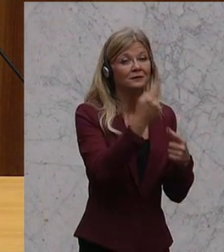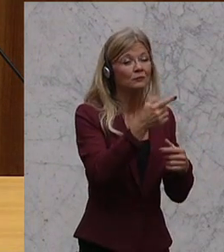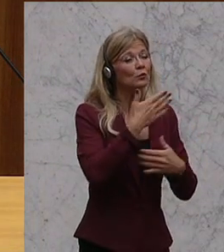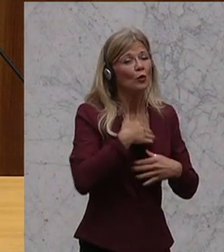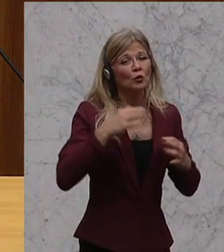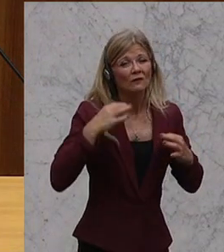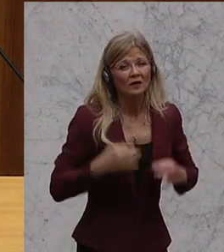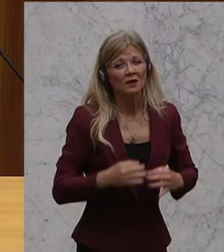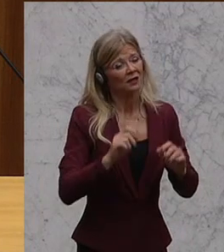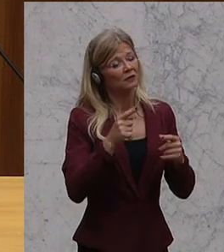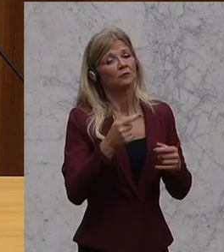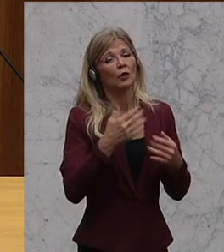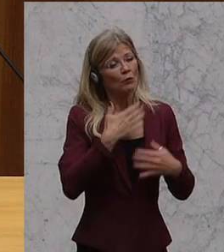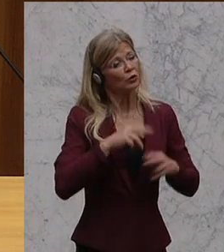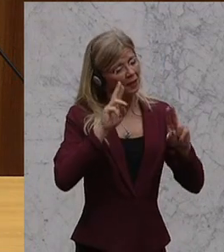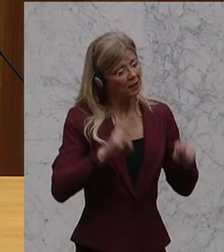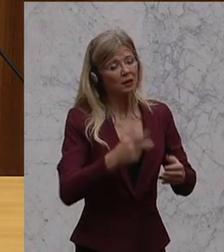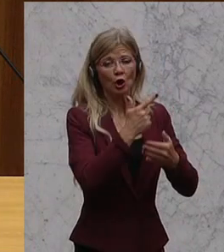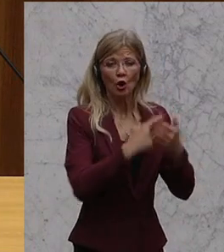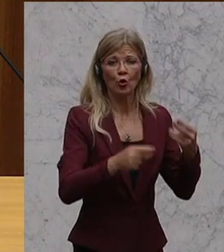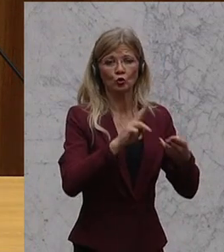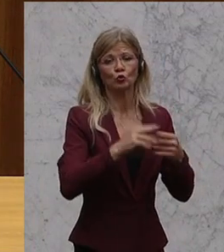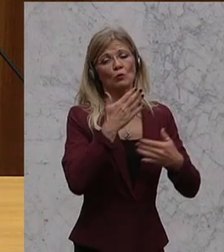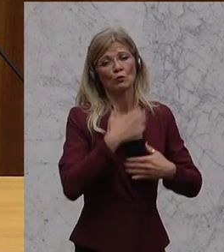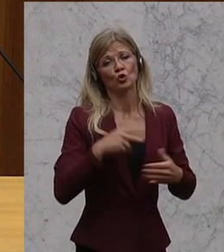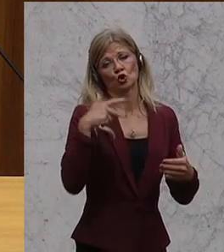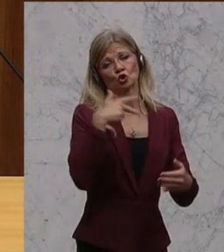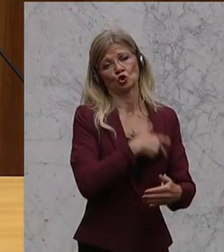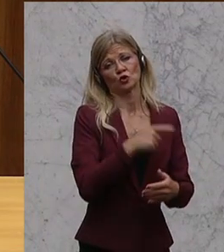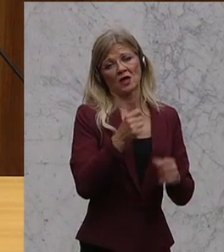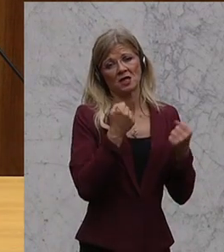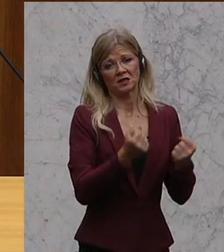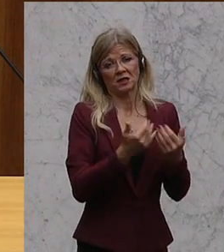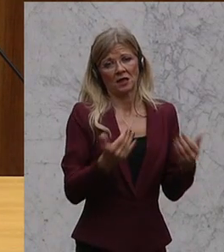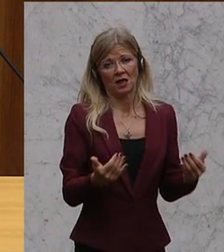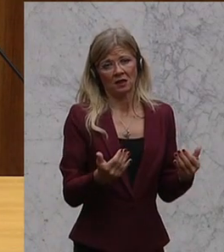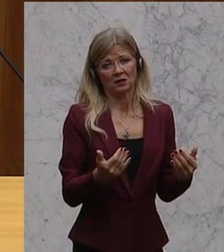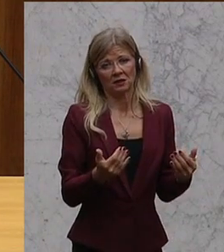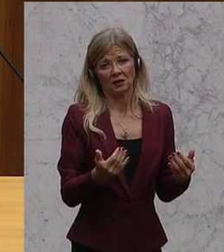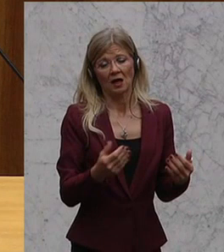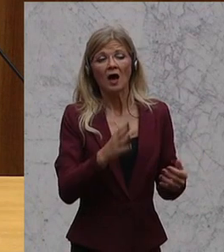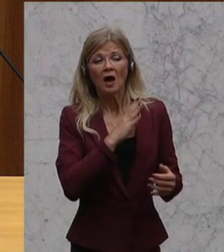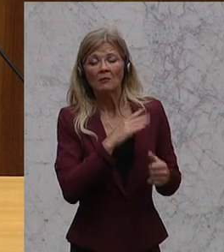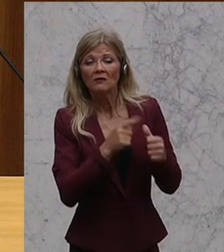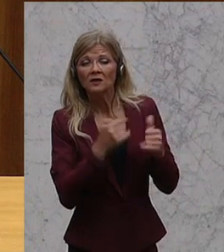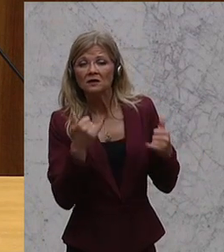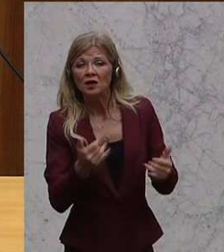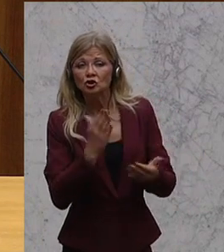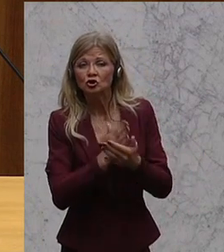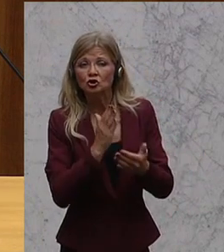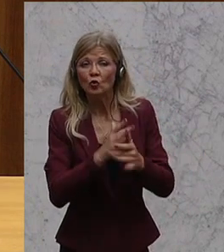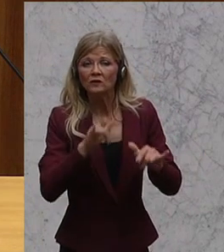um Arbeitsplätze und um soziale Sicherheit. Und wenn Einzelne jetzt schon unterwegs sind und ich das von verschiedenen